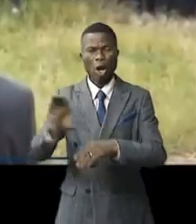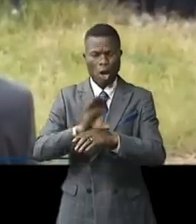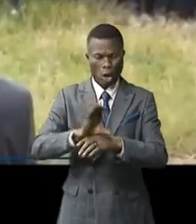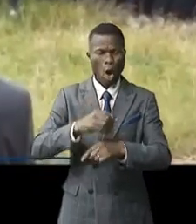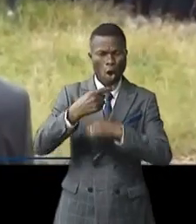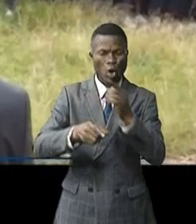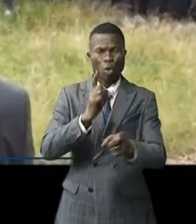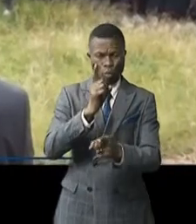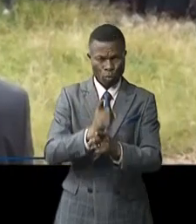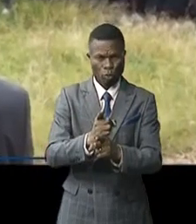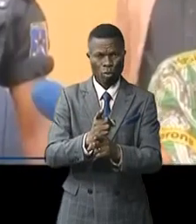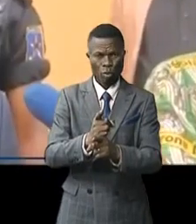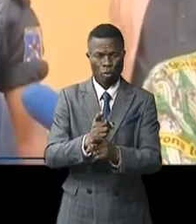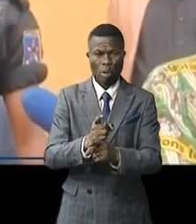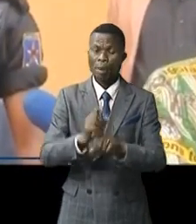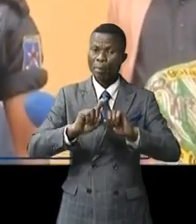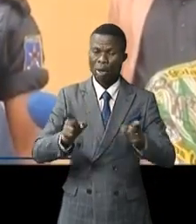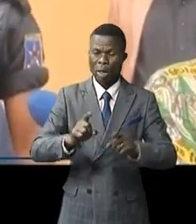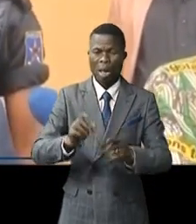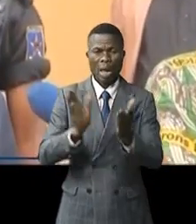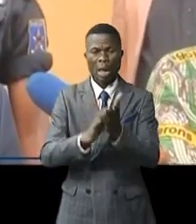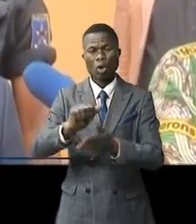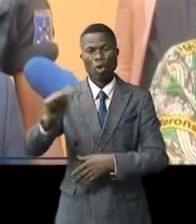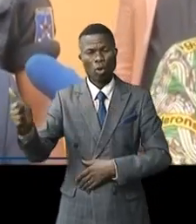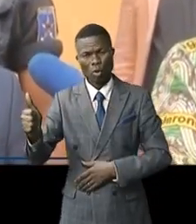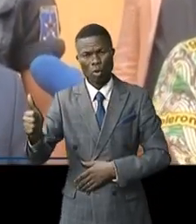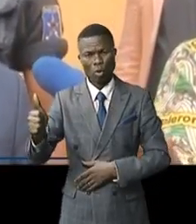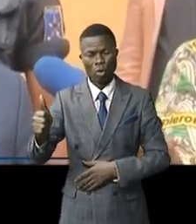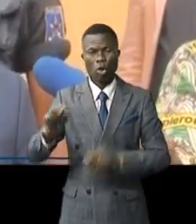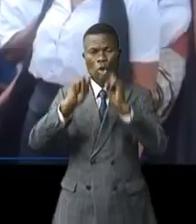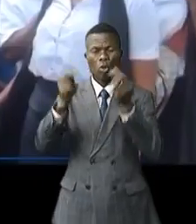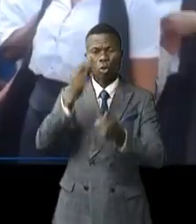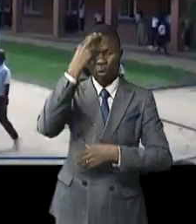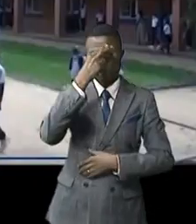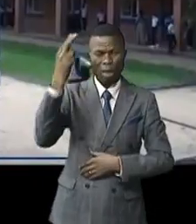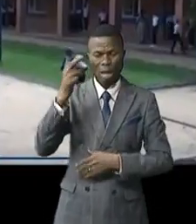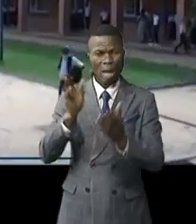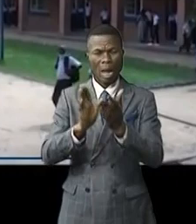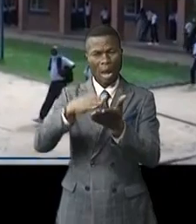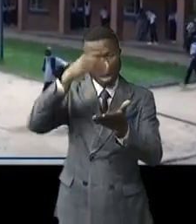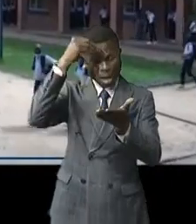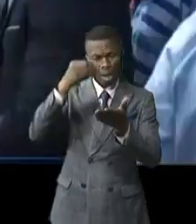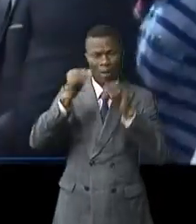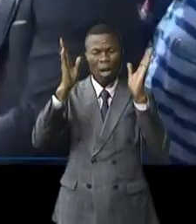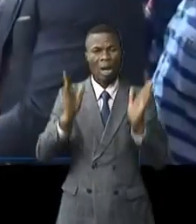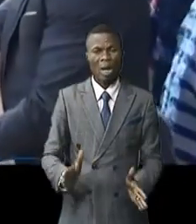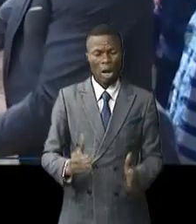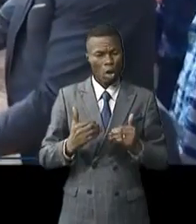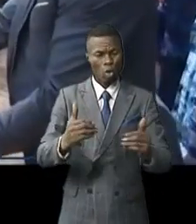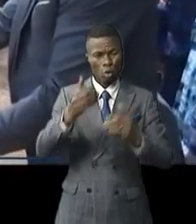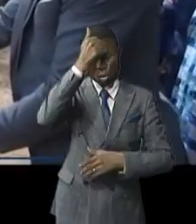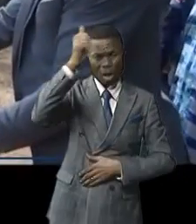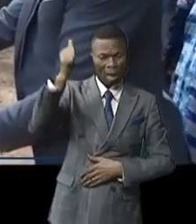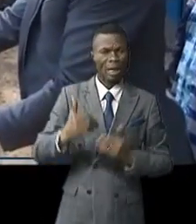ont repris normalement sauf à l'Institut Enano du réseau catholique où élèves et enseignants continuent à